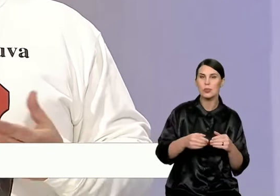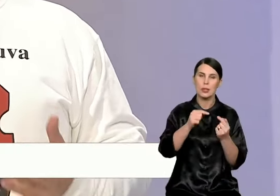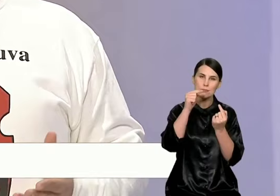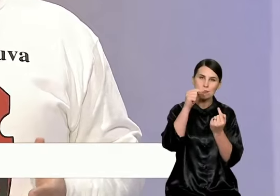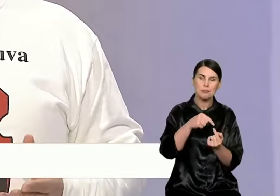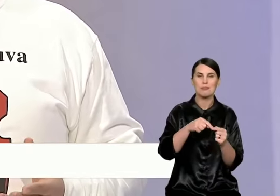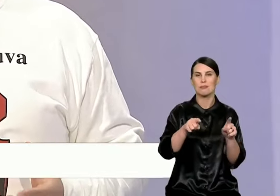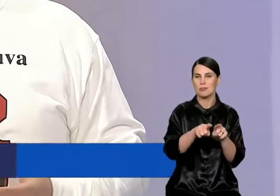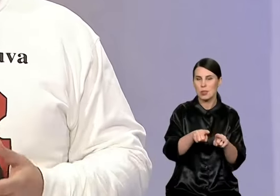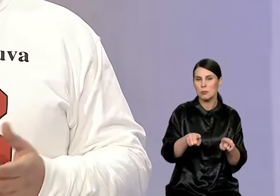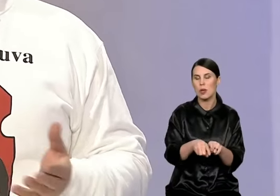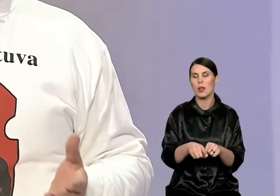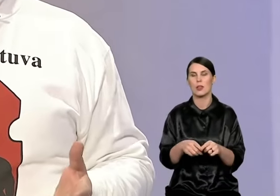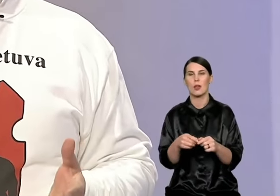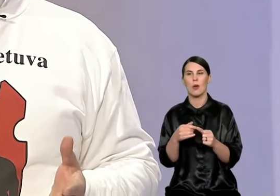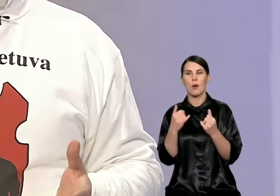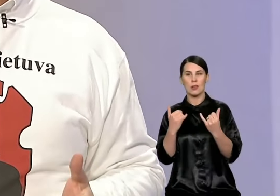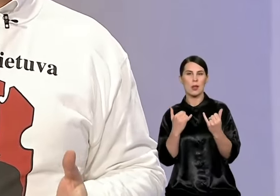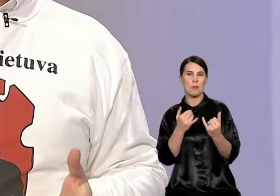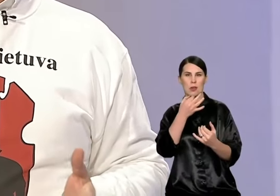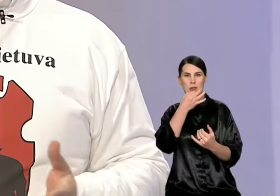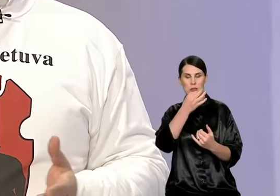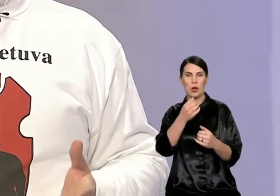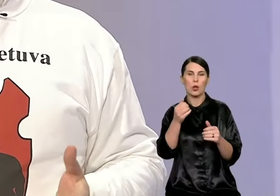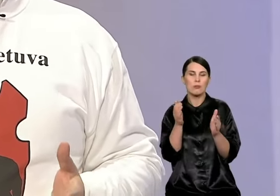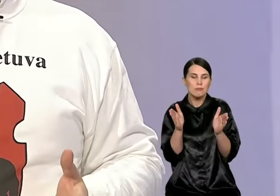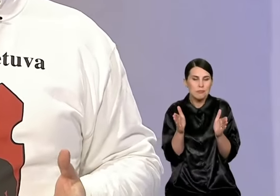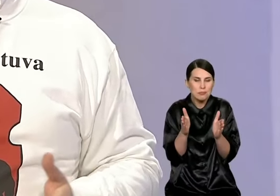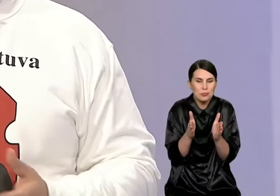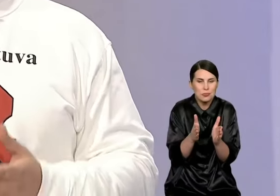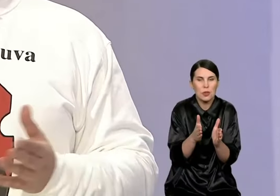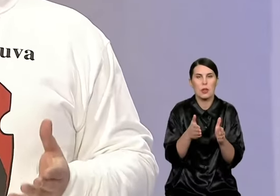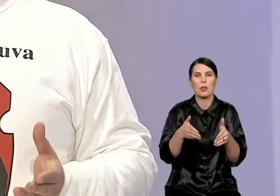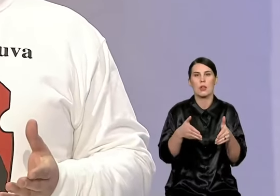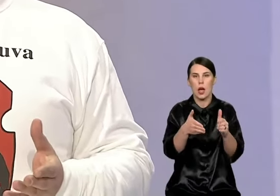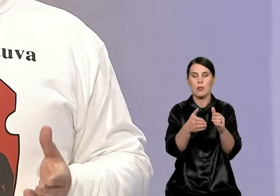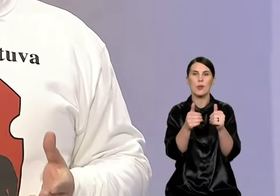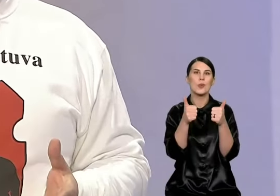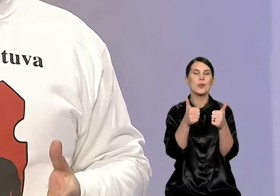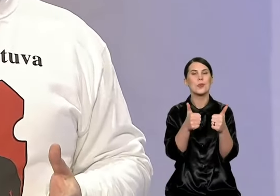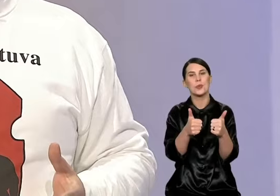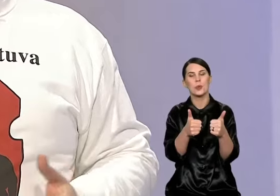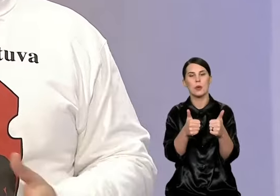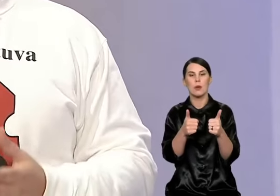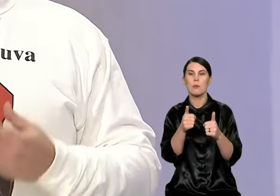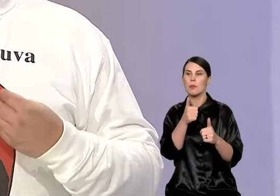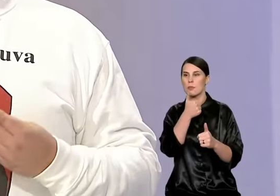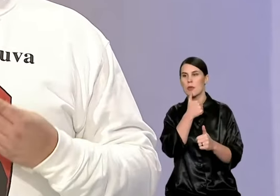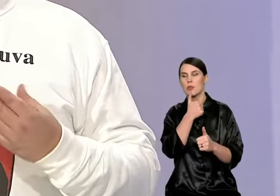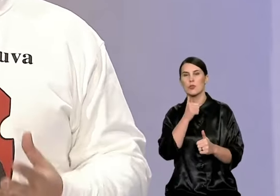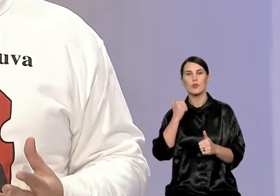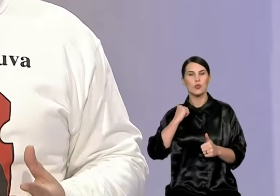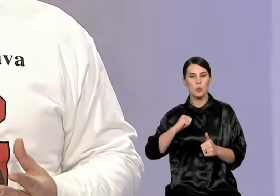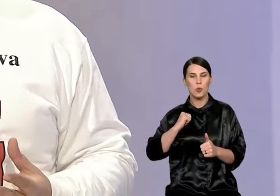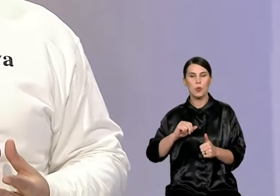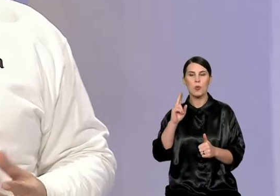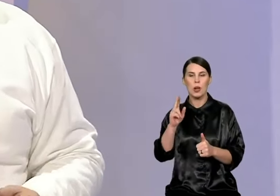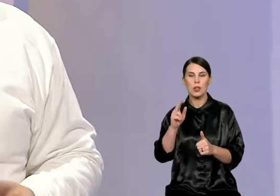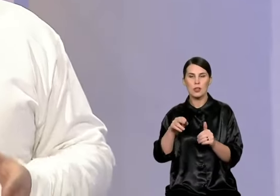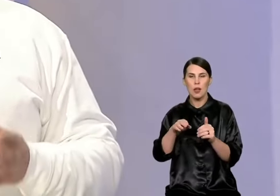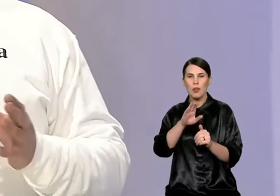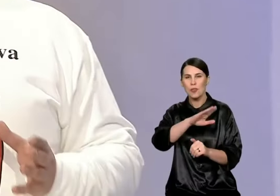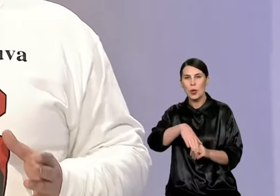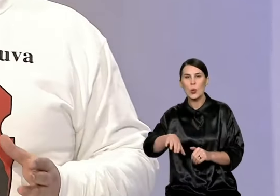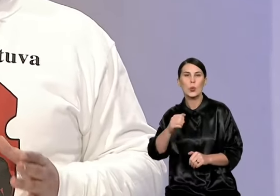gerai, susiaurinsimu, humanizuosim. Galbūt važinėti su paspirtukais jaunam žmogui, bet žmogus, kuris augina vaikus, jisai be automobilio niekaip